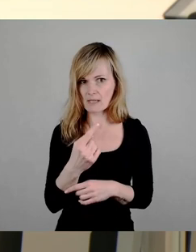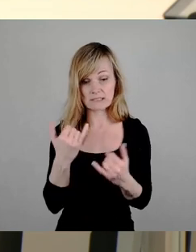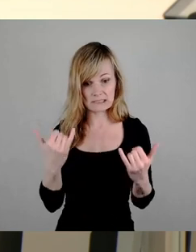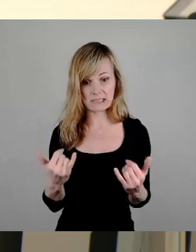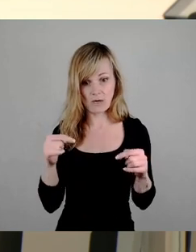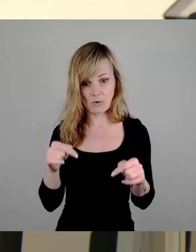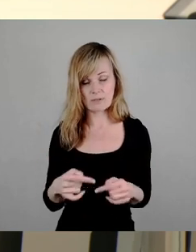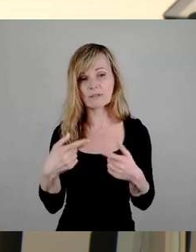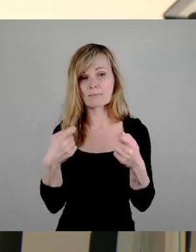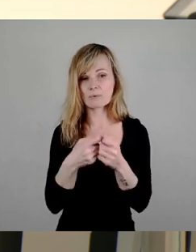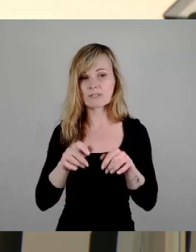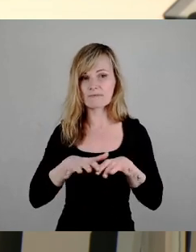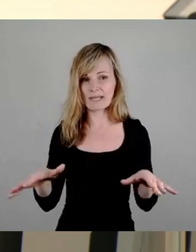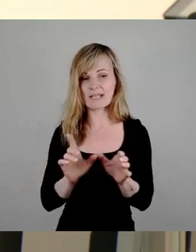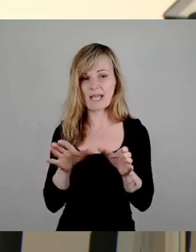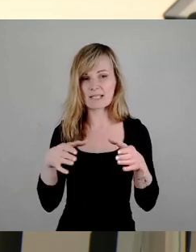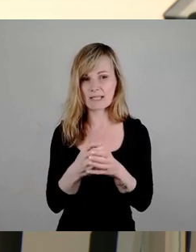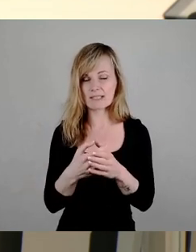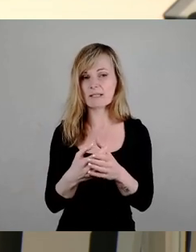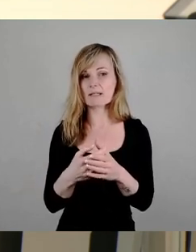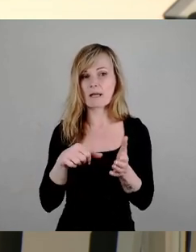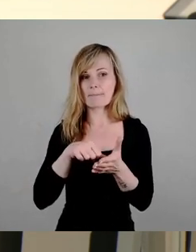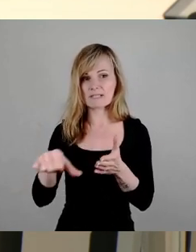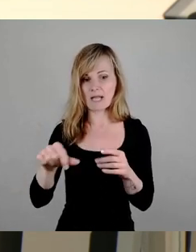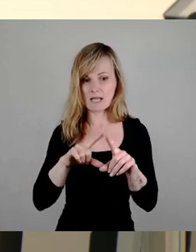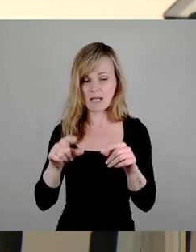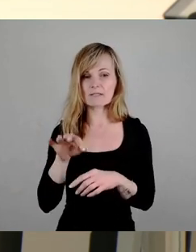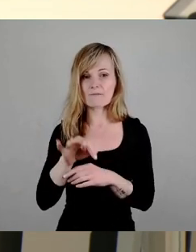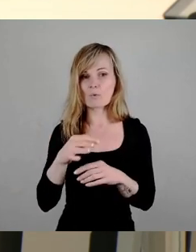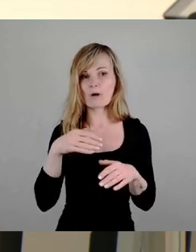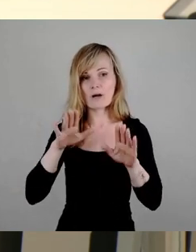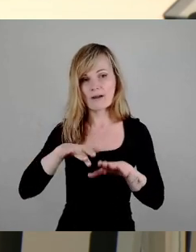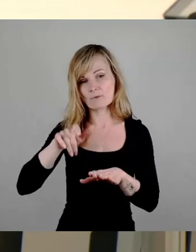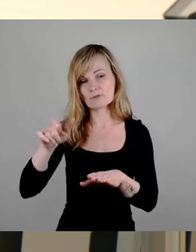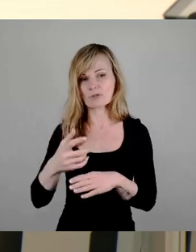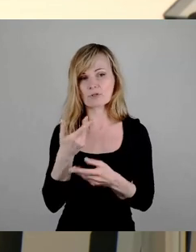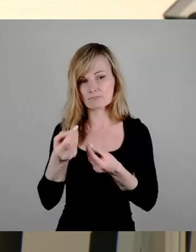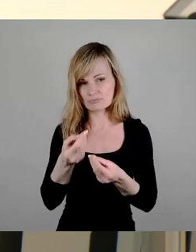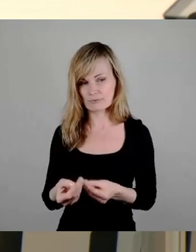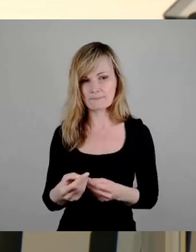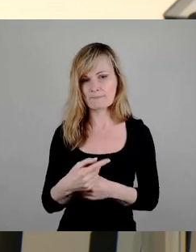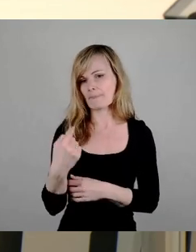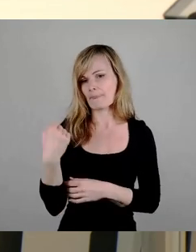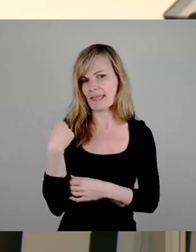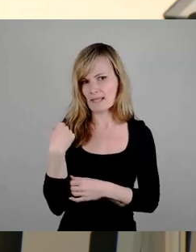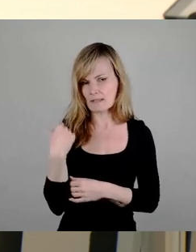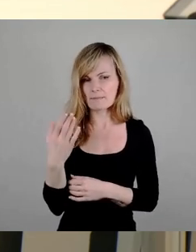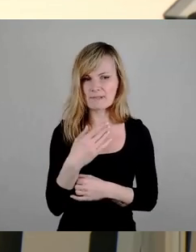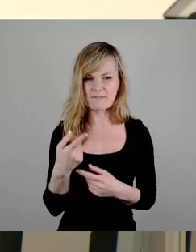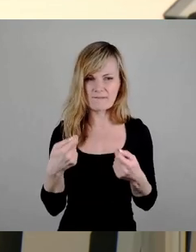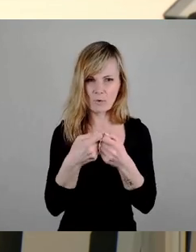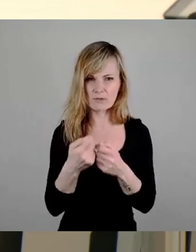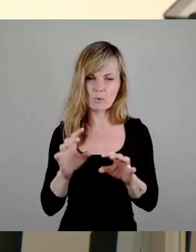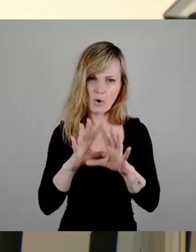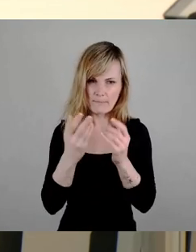bundesweit einheitlichen Bezahlkarte für Geflüchtete sprechen. gestern haben Sie aber mit Ihren blau-braunen Freunden das komplette Gegenteil